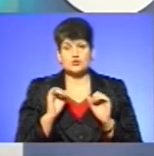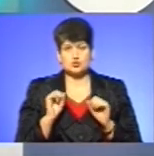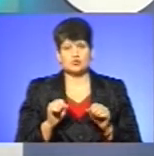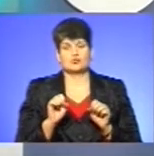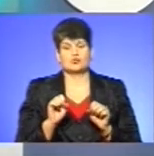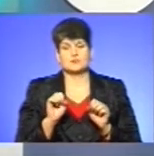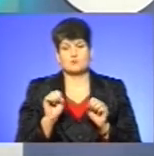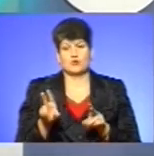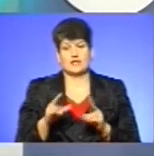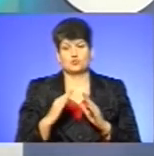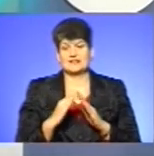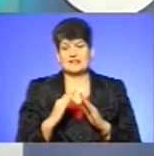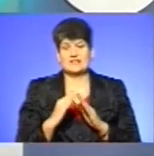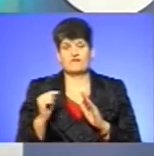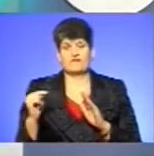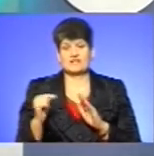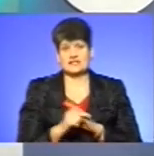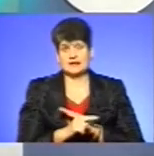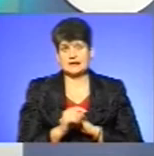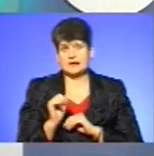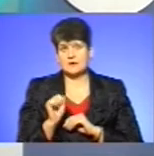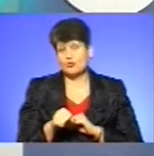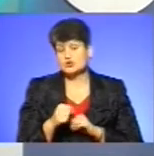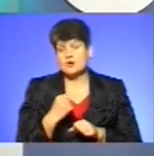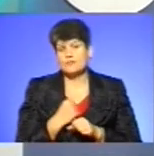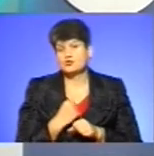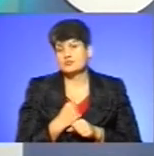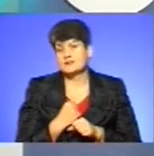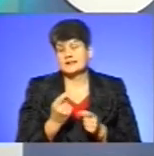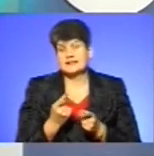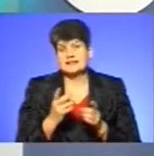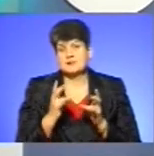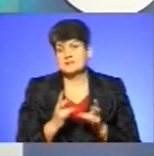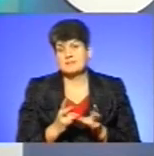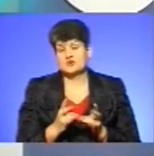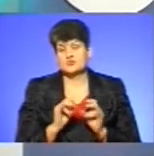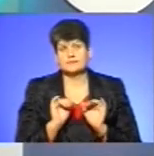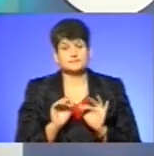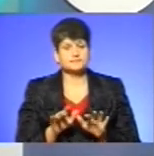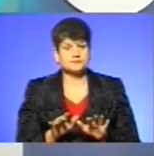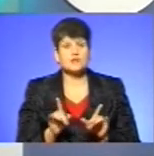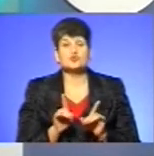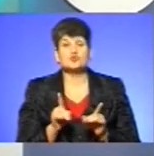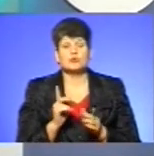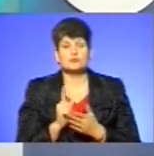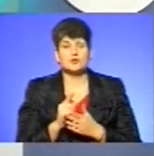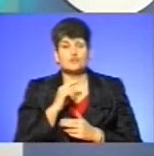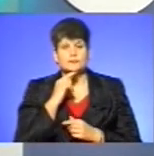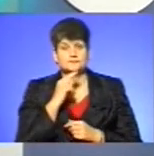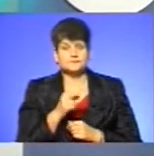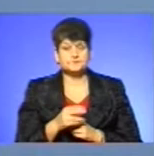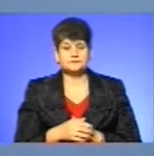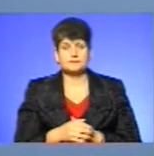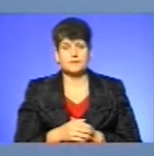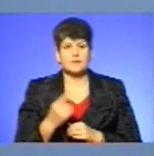самовільну дім, може втекти, чи ще вчинити якісь речі небезпечні для неї. Що мало би їх насторожити? Ну,